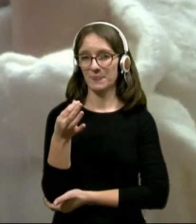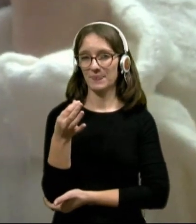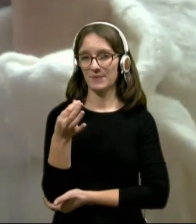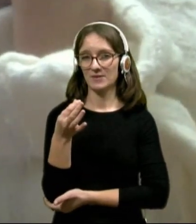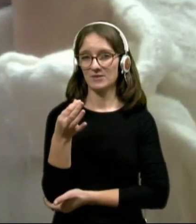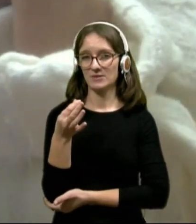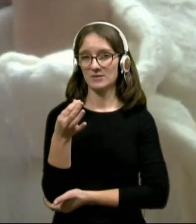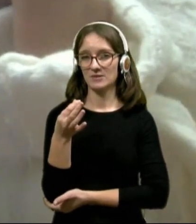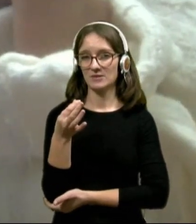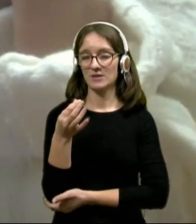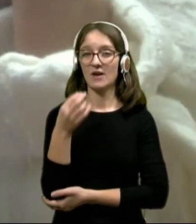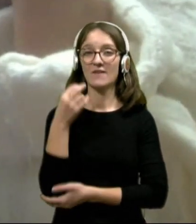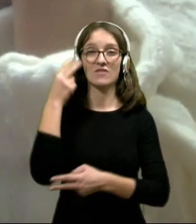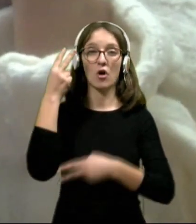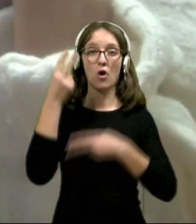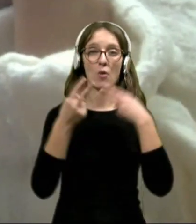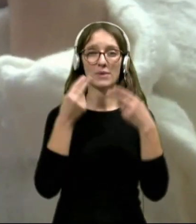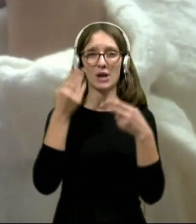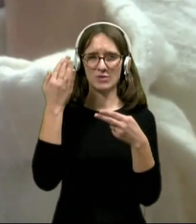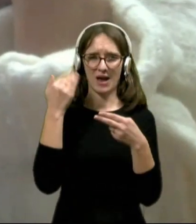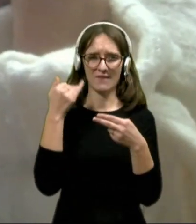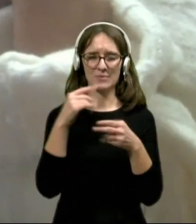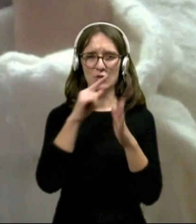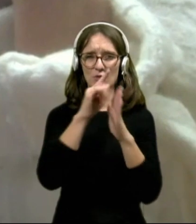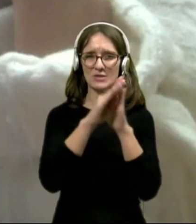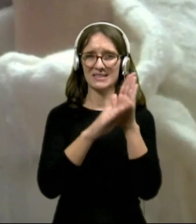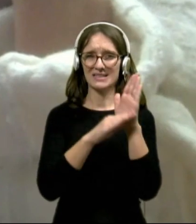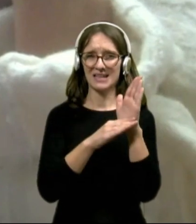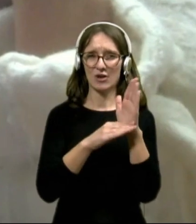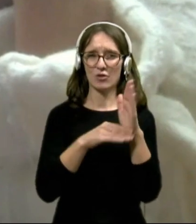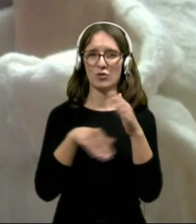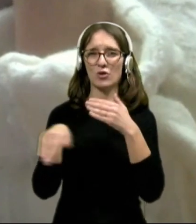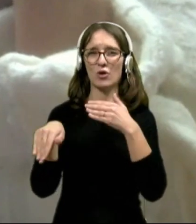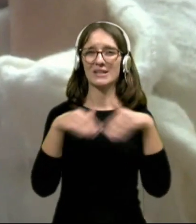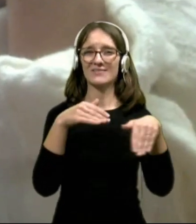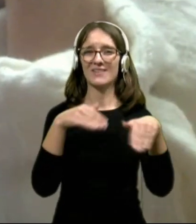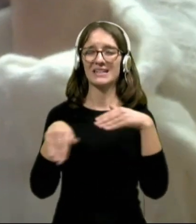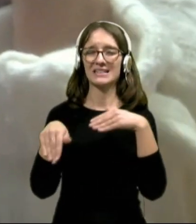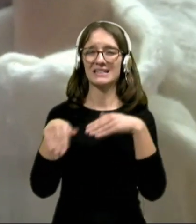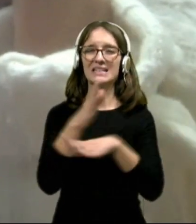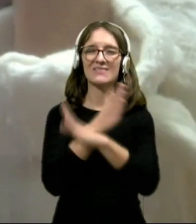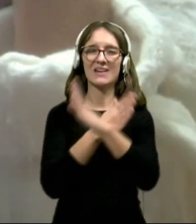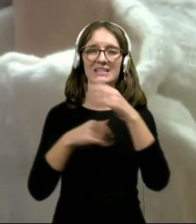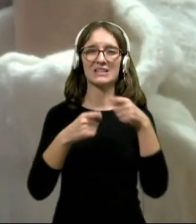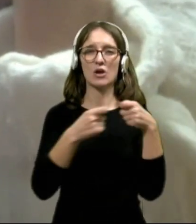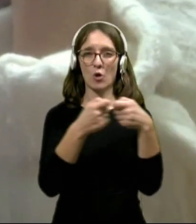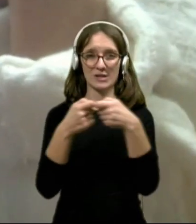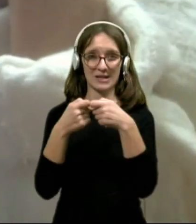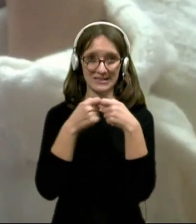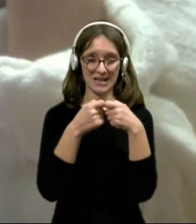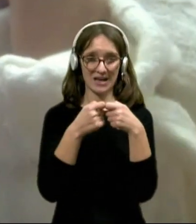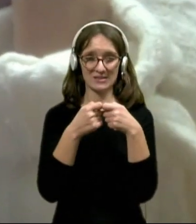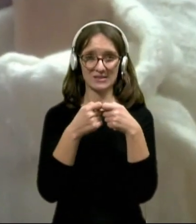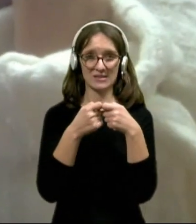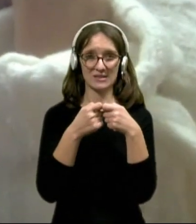Sicer v obravnavi je bil zakon o invalidskih organizacijah. Samo en teden